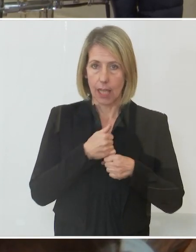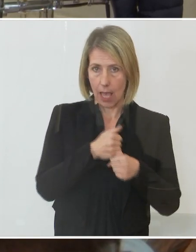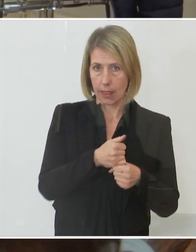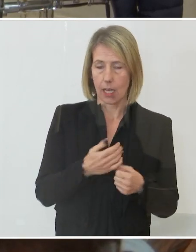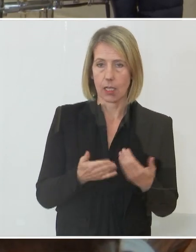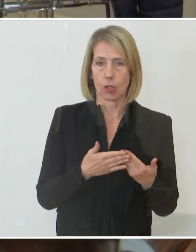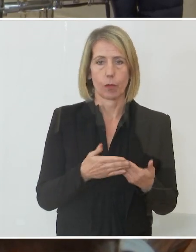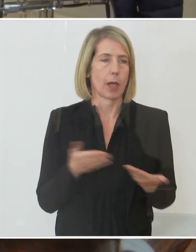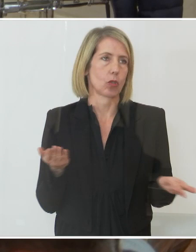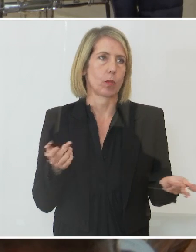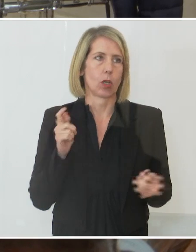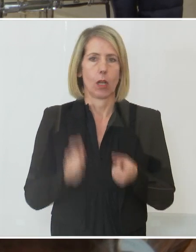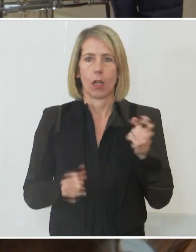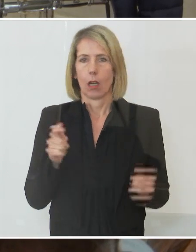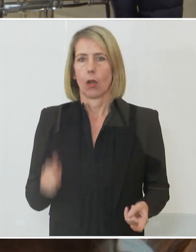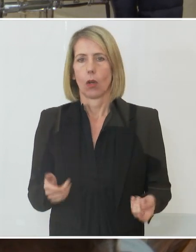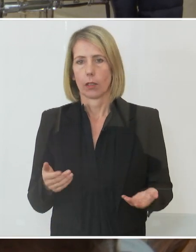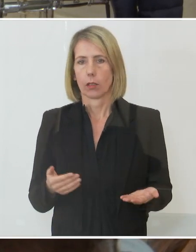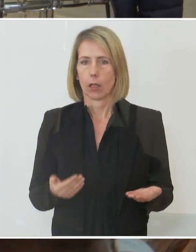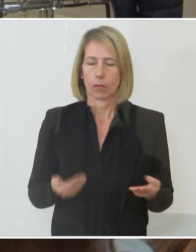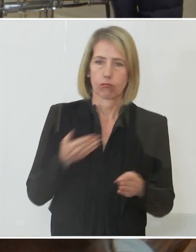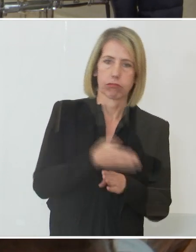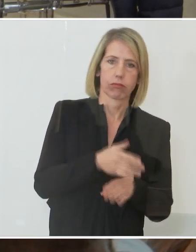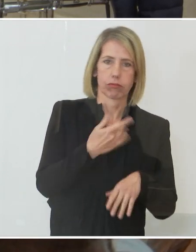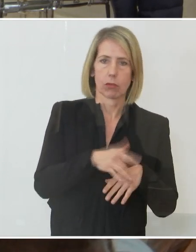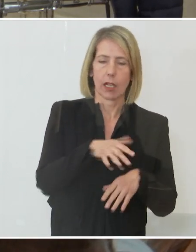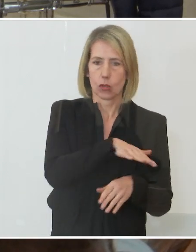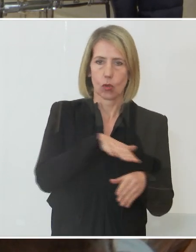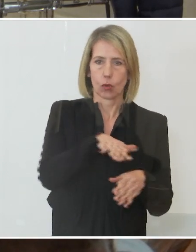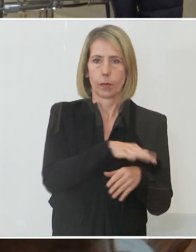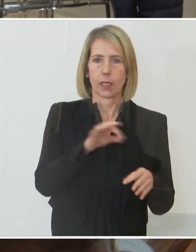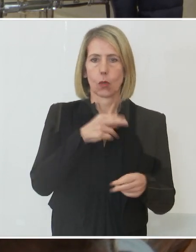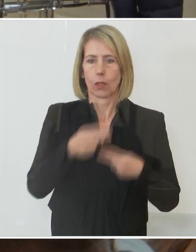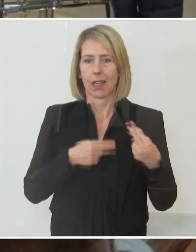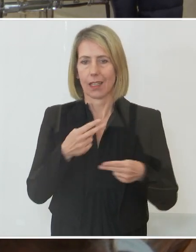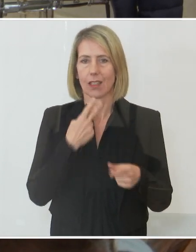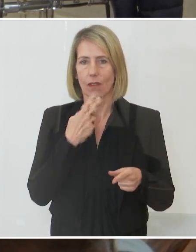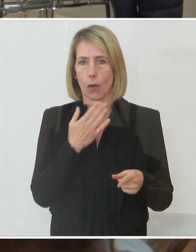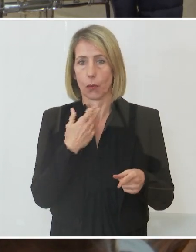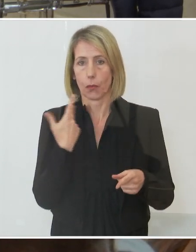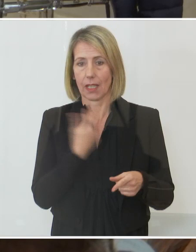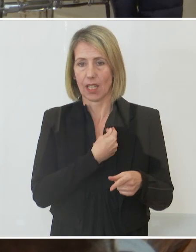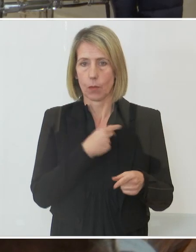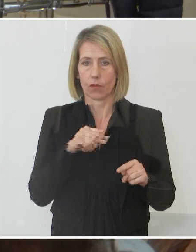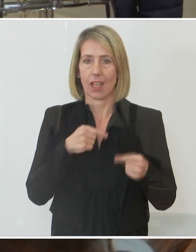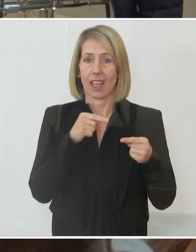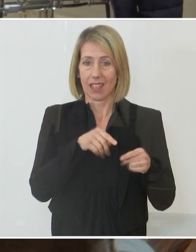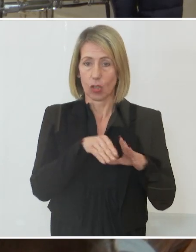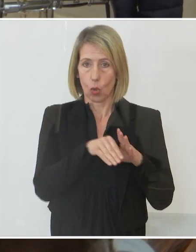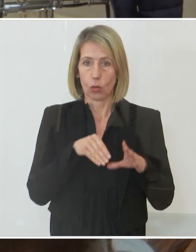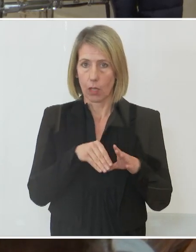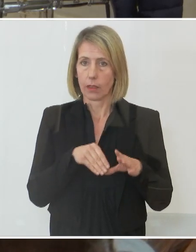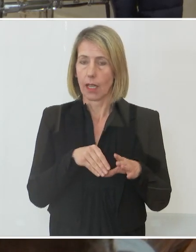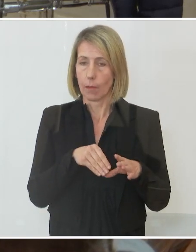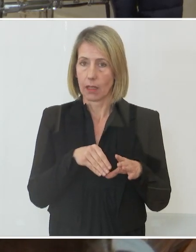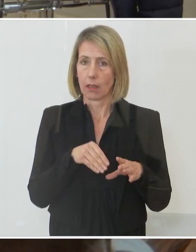öglich Leute in der Gastronomie, im Handel angetroffen werden, die ungeimpft sind, heißt es, dass die dann womöglich die